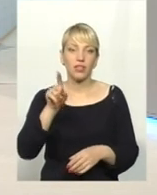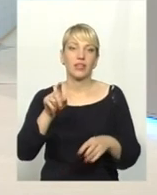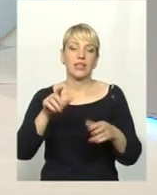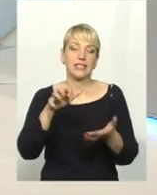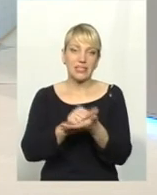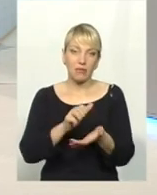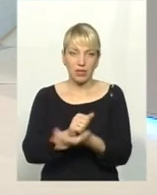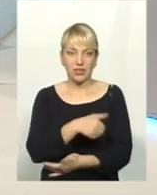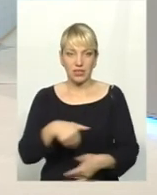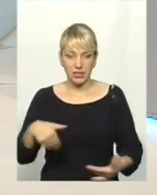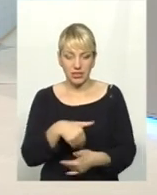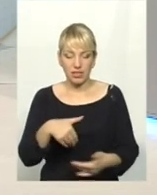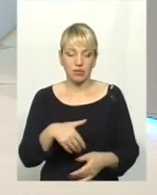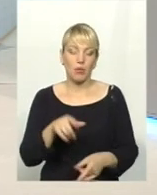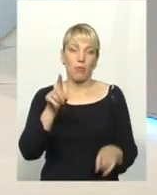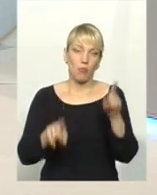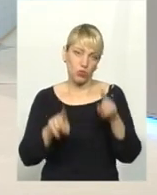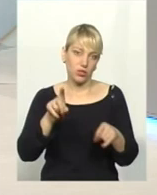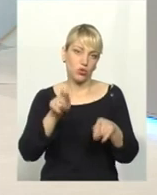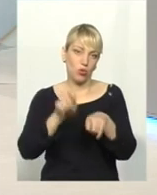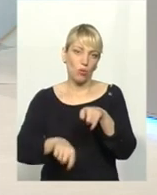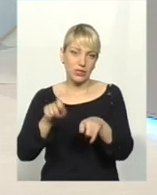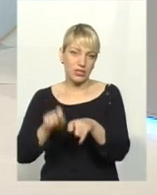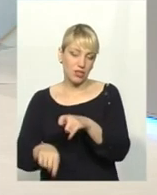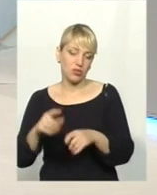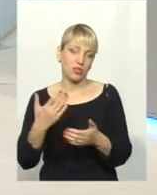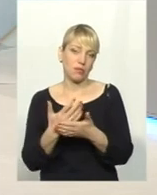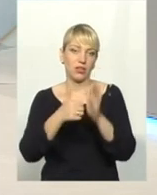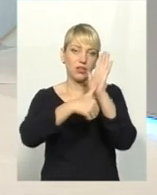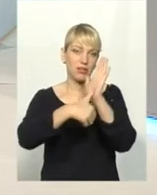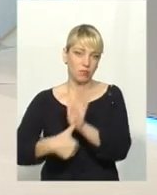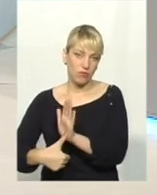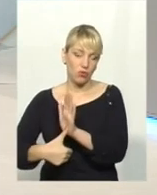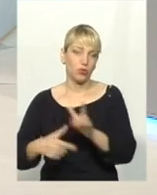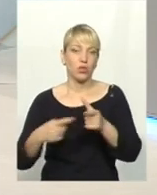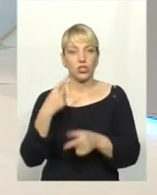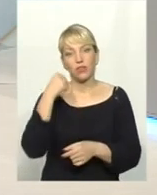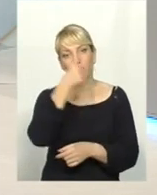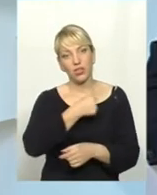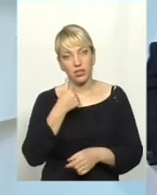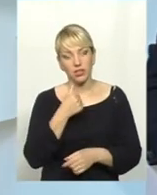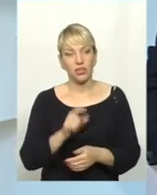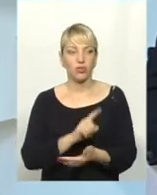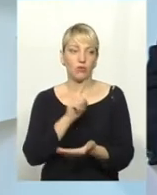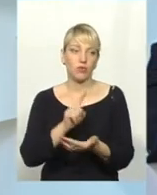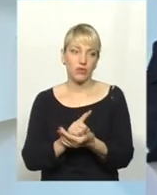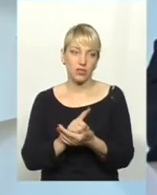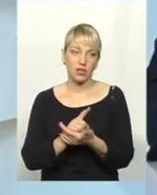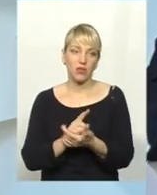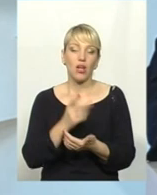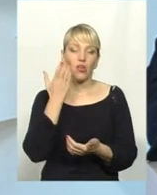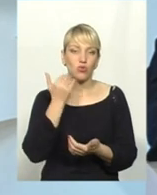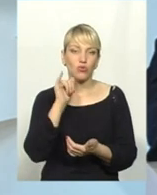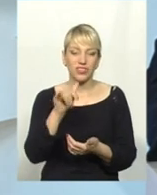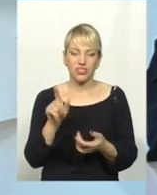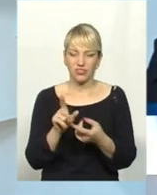-статевого життя, періодично обстежуватись раз в півроку, чи в рік. І обов'язково, коли у вас виникають неприємні